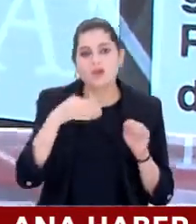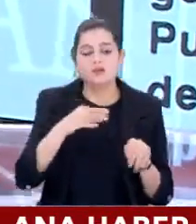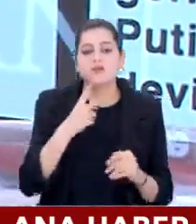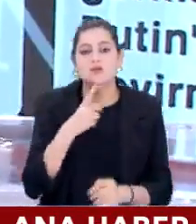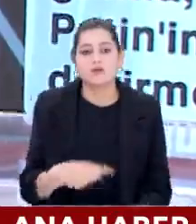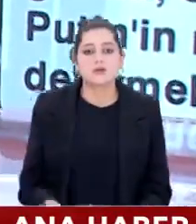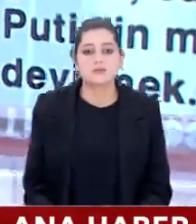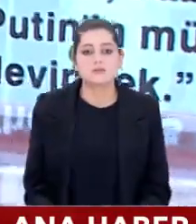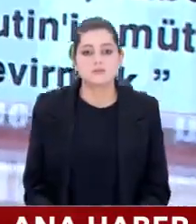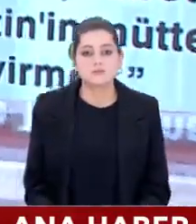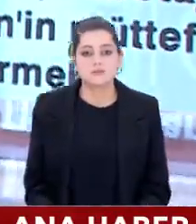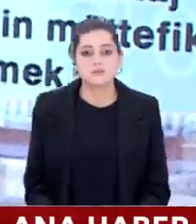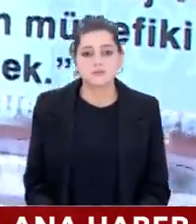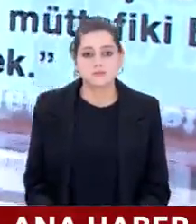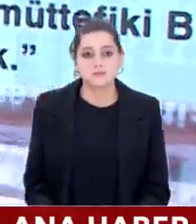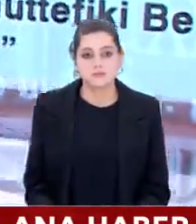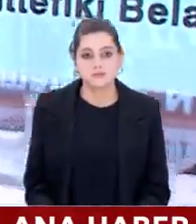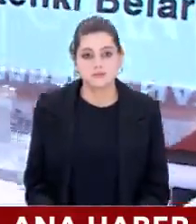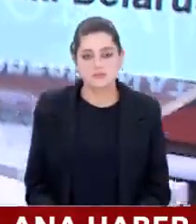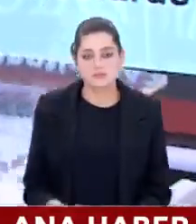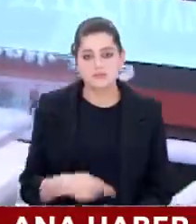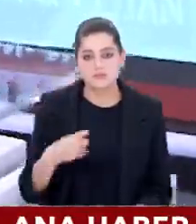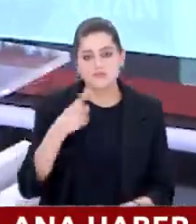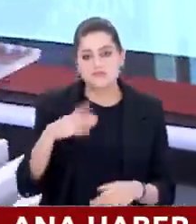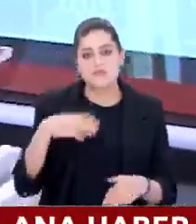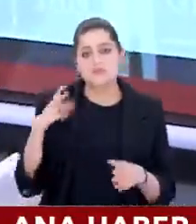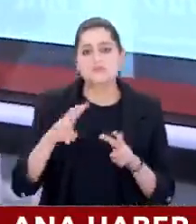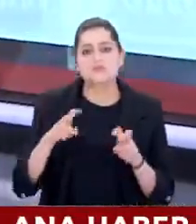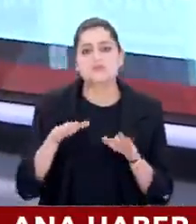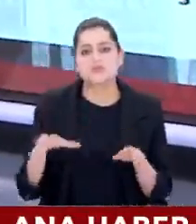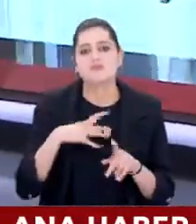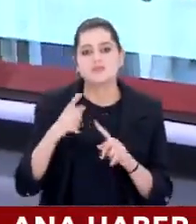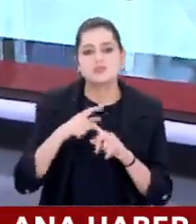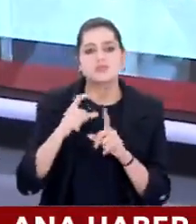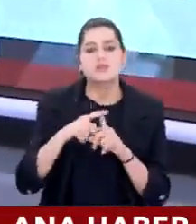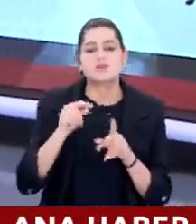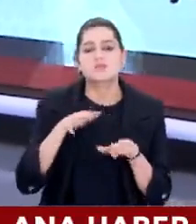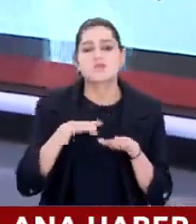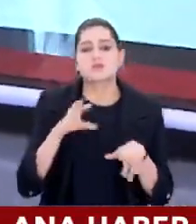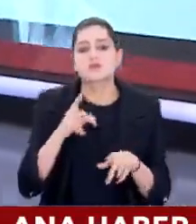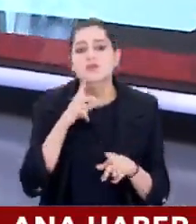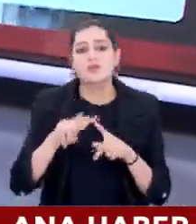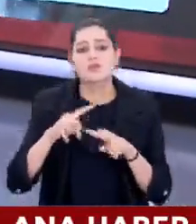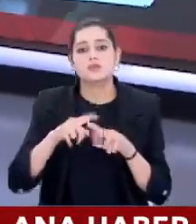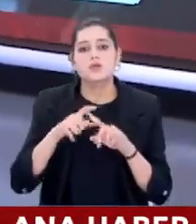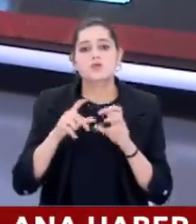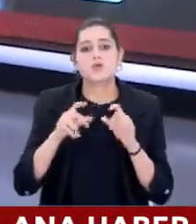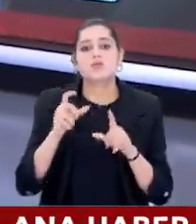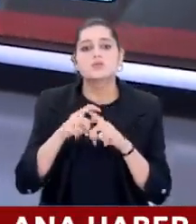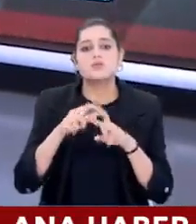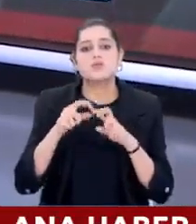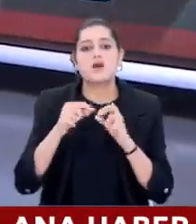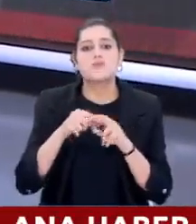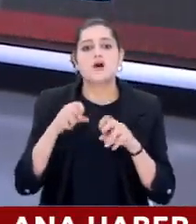bir de bakınız The Times'in çok enteresan bir analizi var. The Times manşetinde diyor ki NATO darbeye hazırlanıyor.